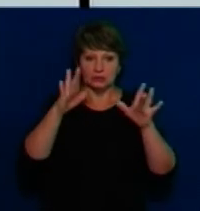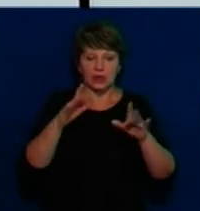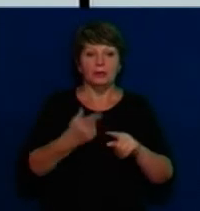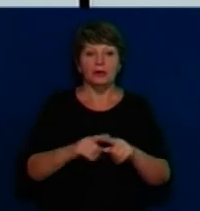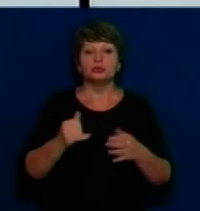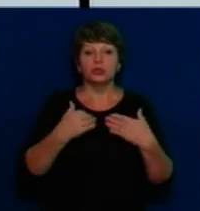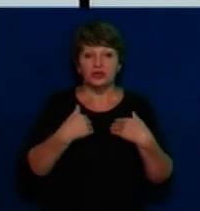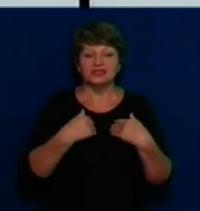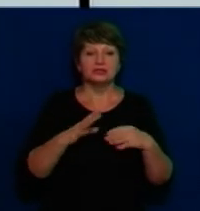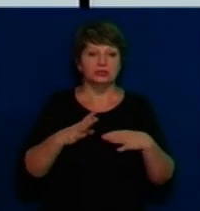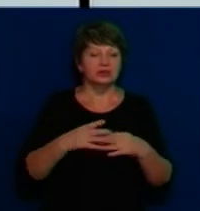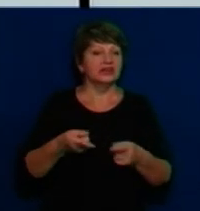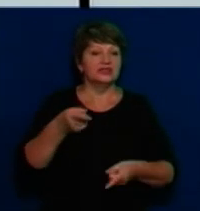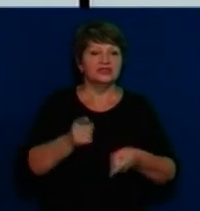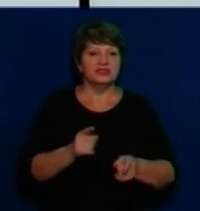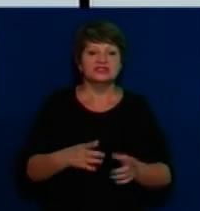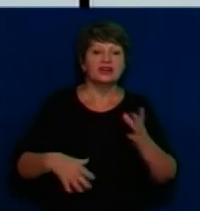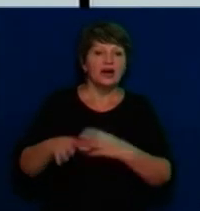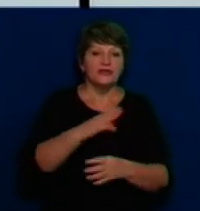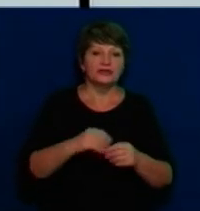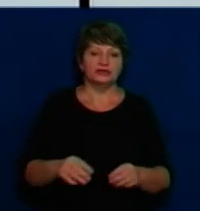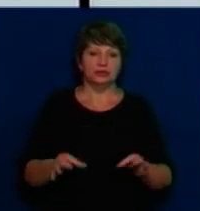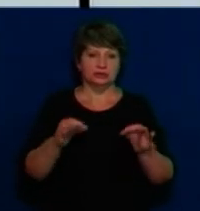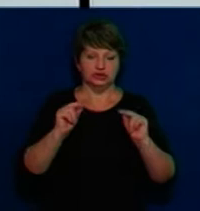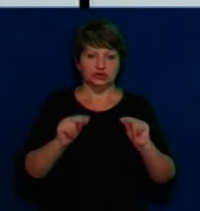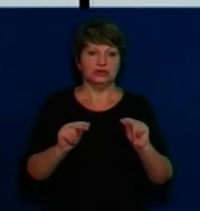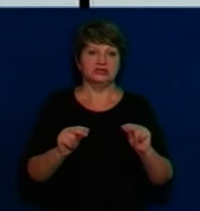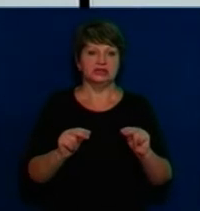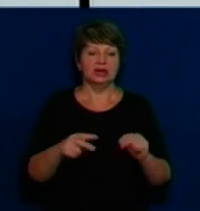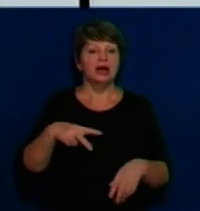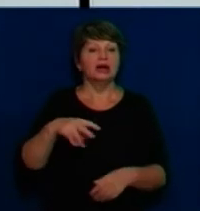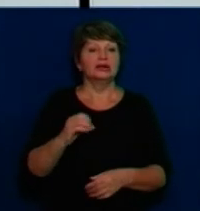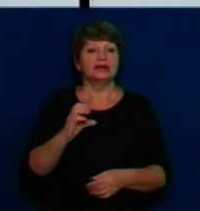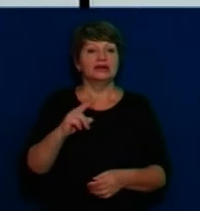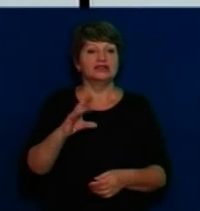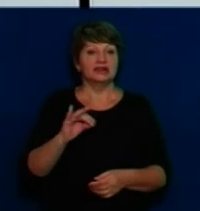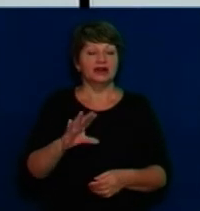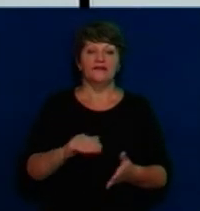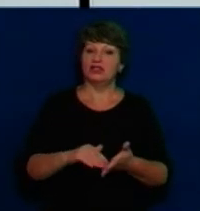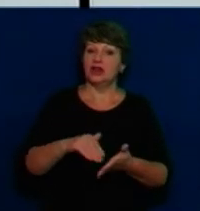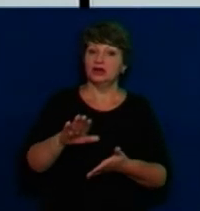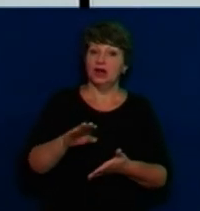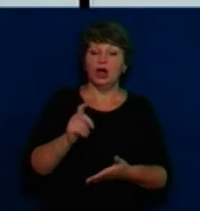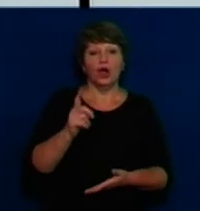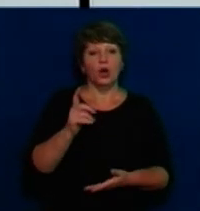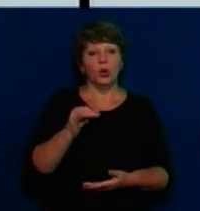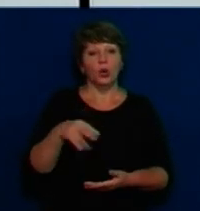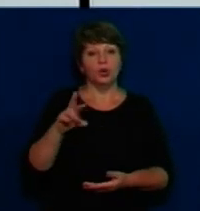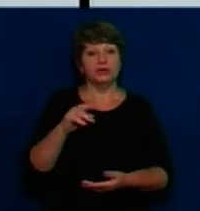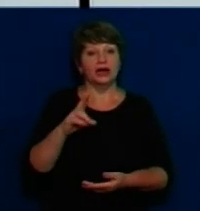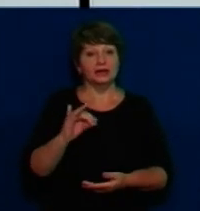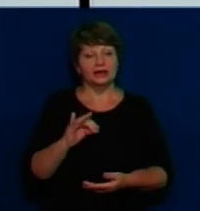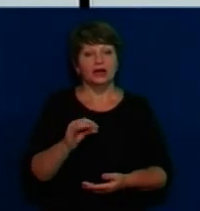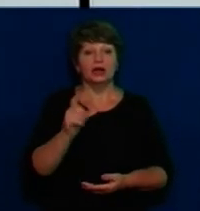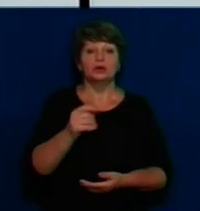прозрачно. Тим більше, що Сагунівка в Леській категорически відказалася 100%. Просили худяки приєднатися, худяки